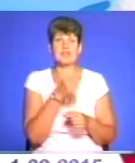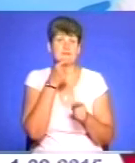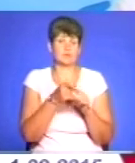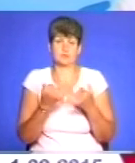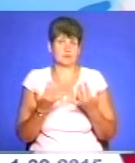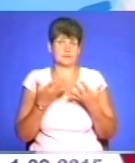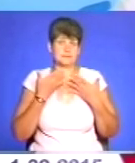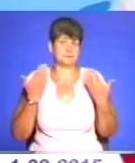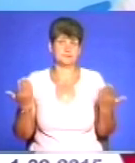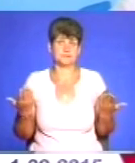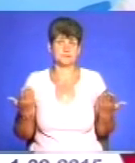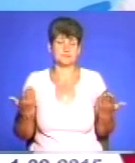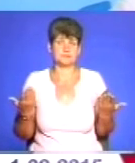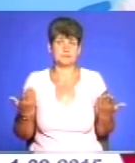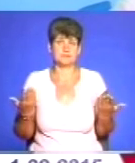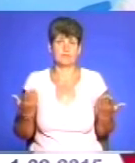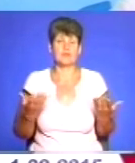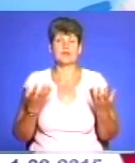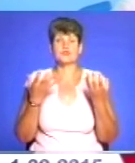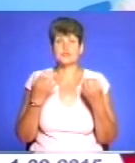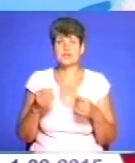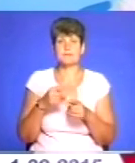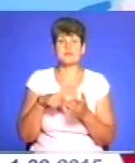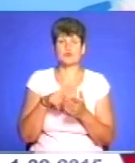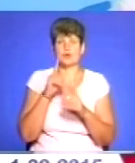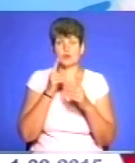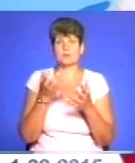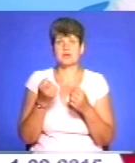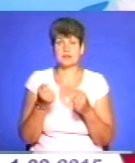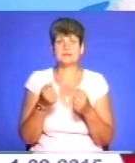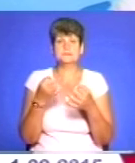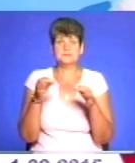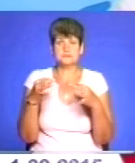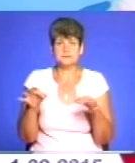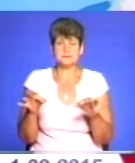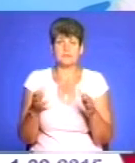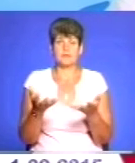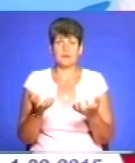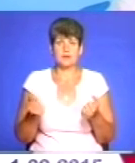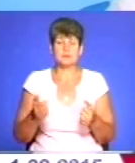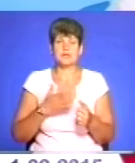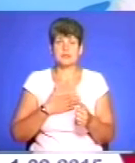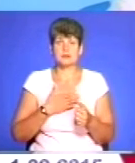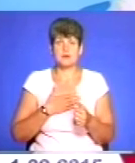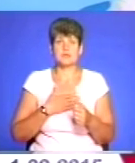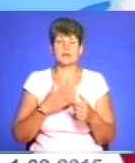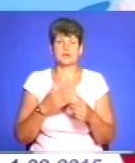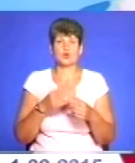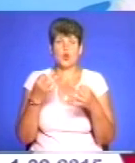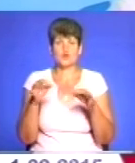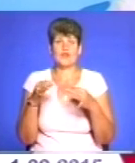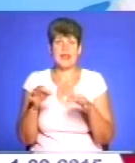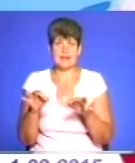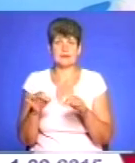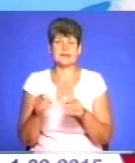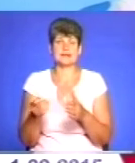сих пір не отримали, хоча все ще міської ради прийняли рішення на дозвіл на отримання нами кредитної лінії, яка періодично дозволяла закривати